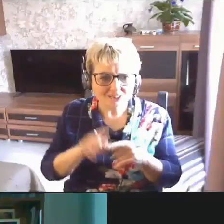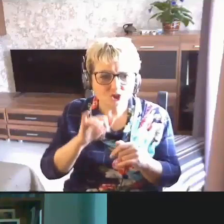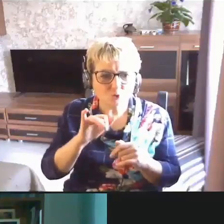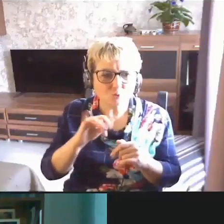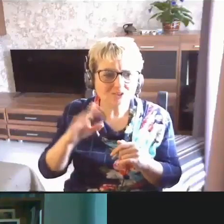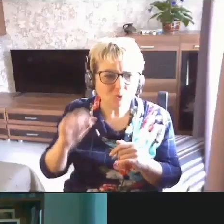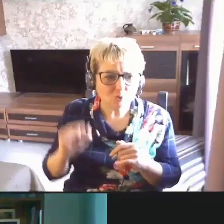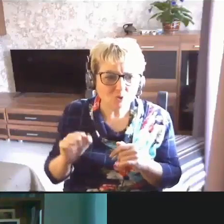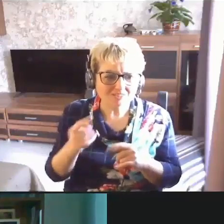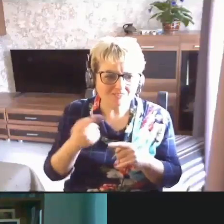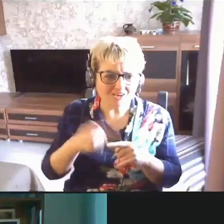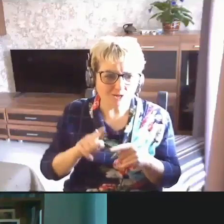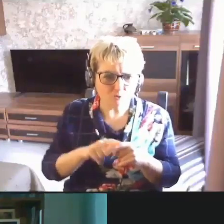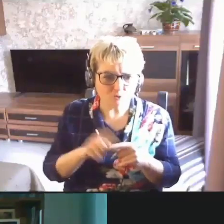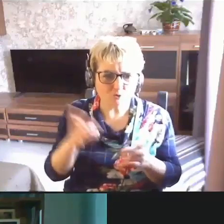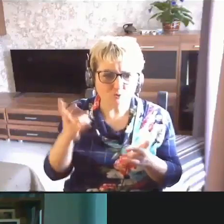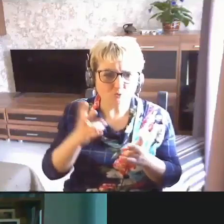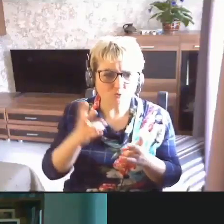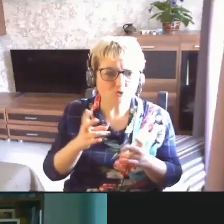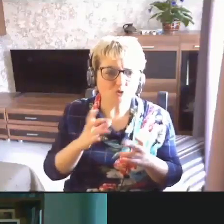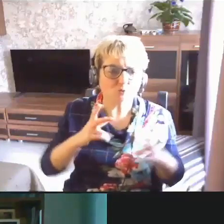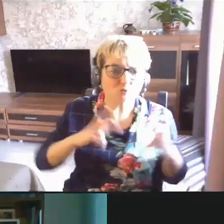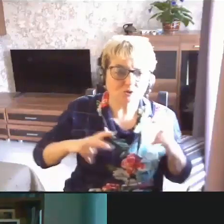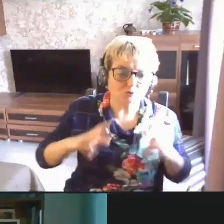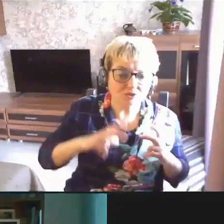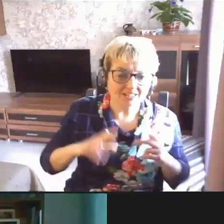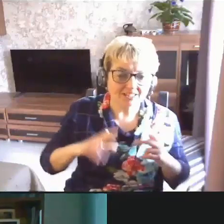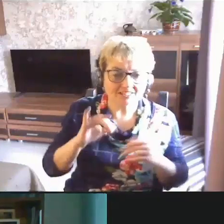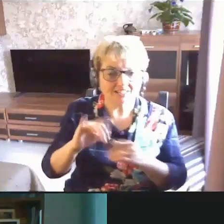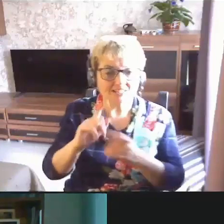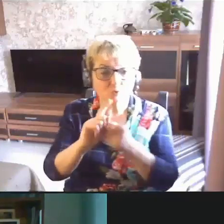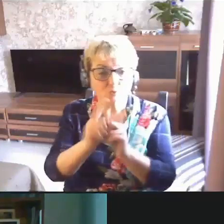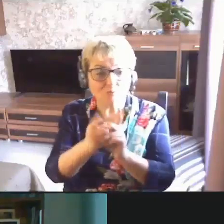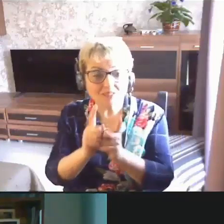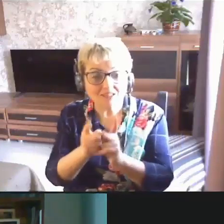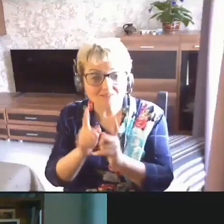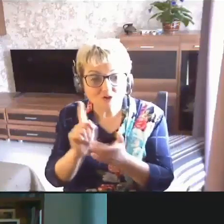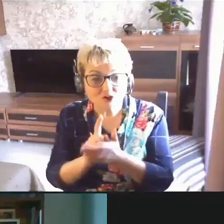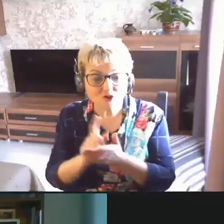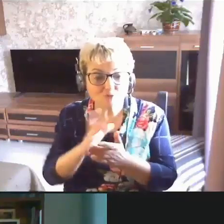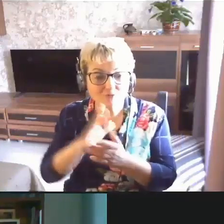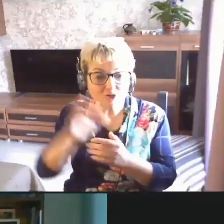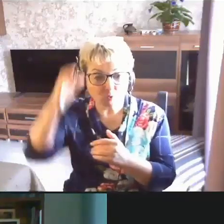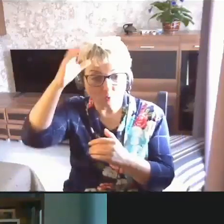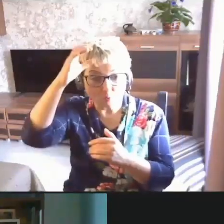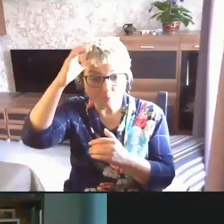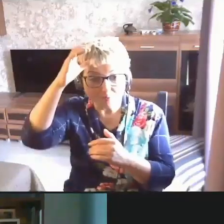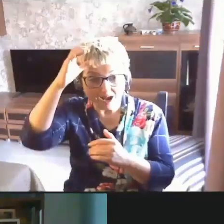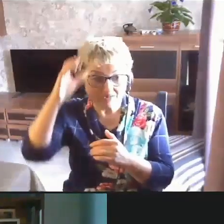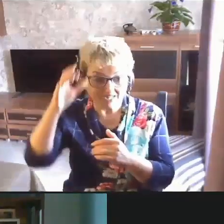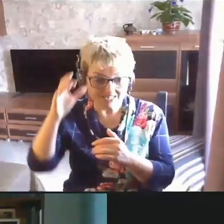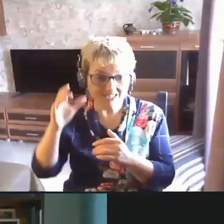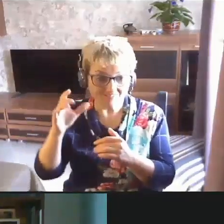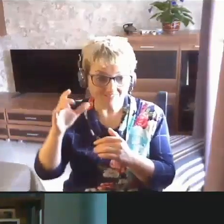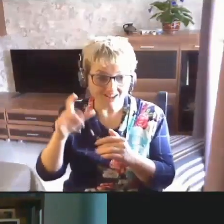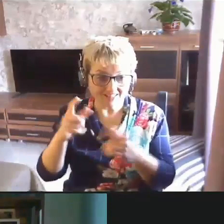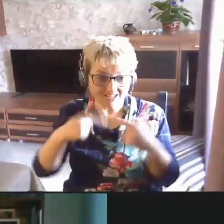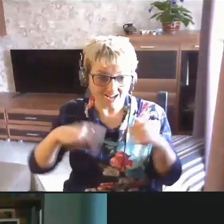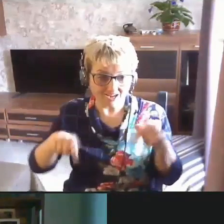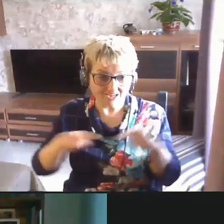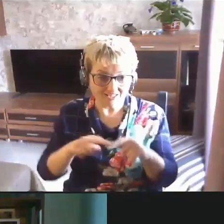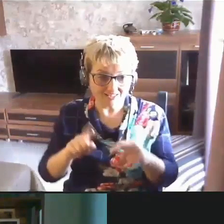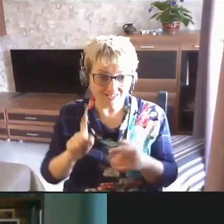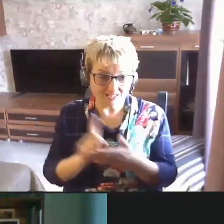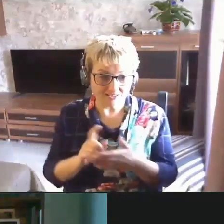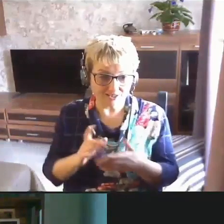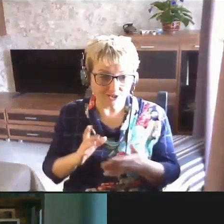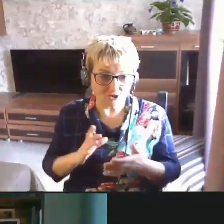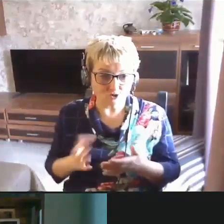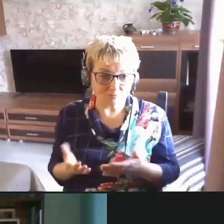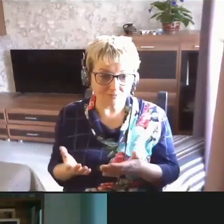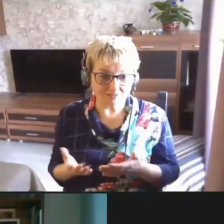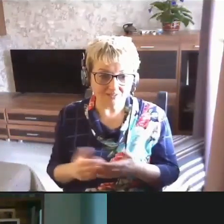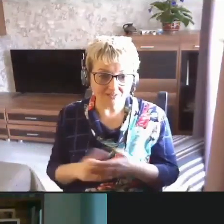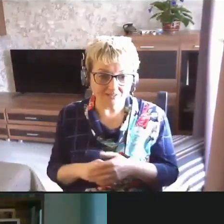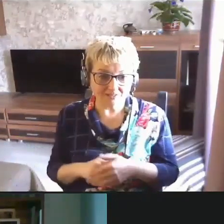устройства, которые должны быть и у студента, и у переводчика, и у образовательной организации.